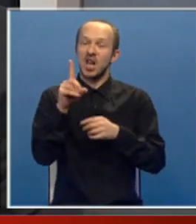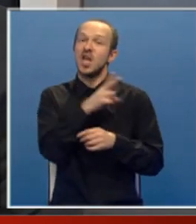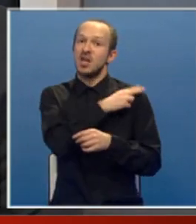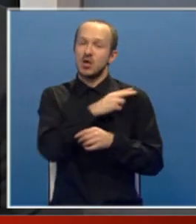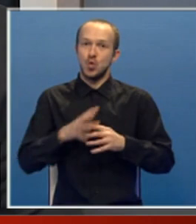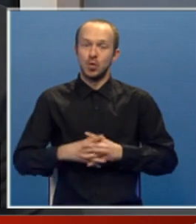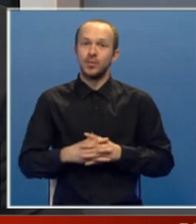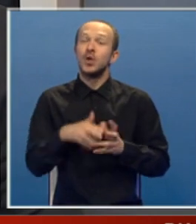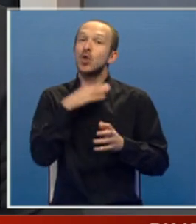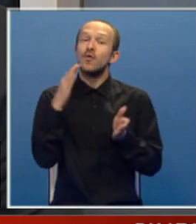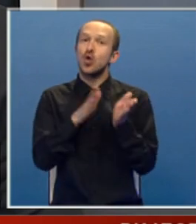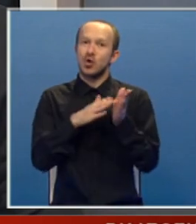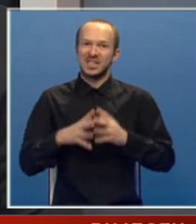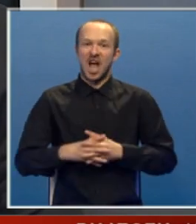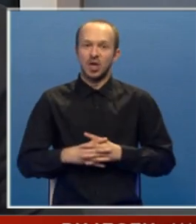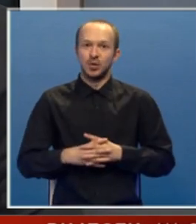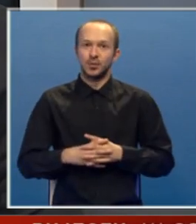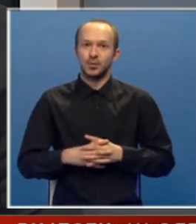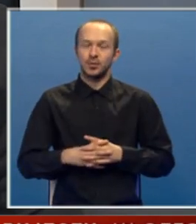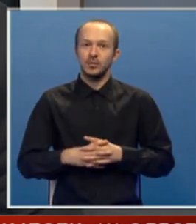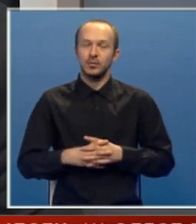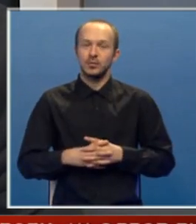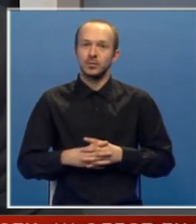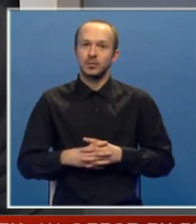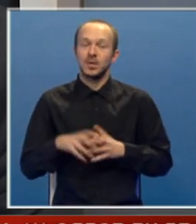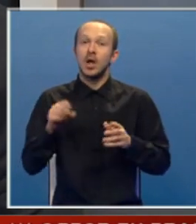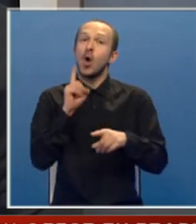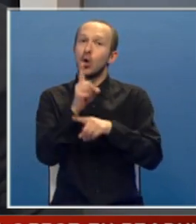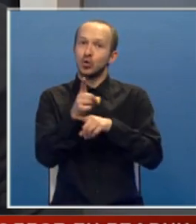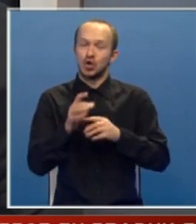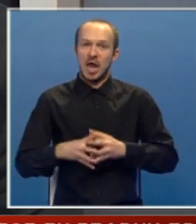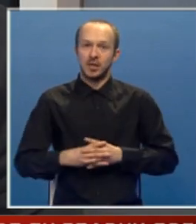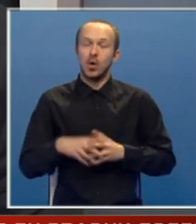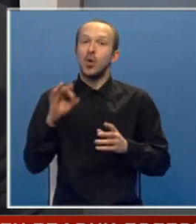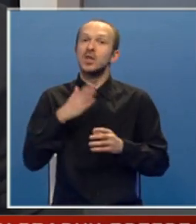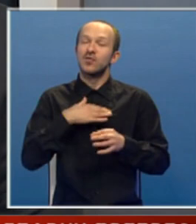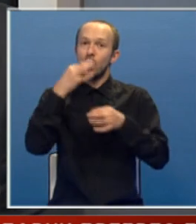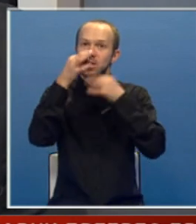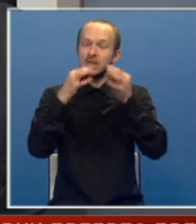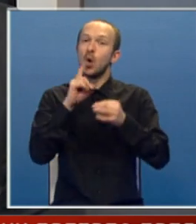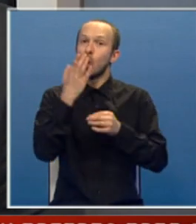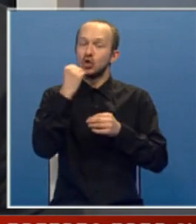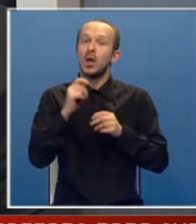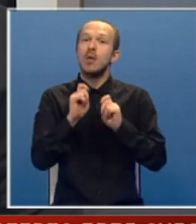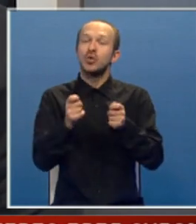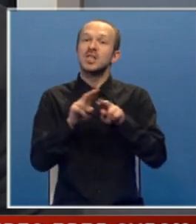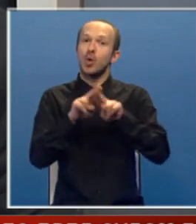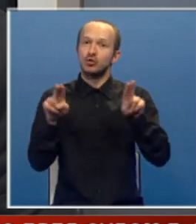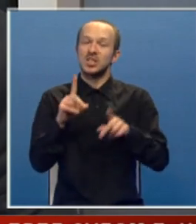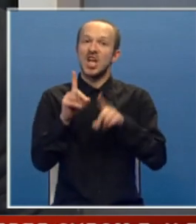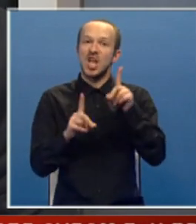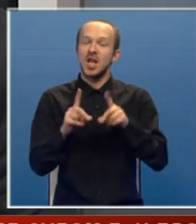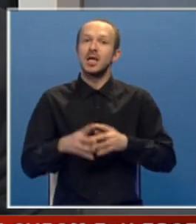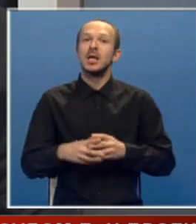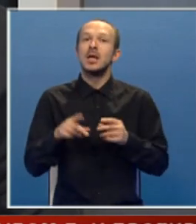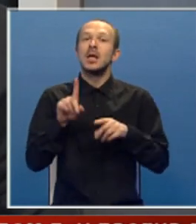imaju dovoljno dokaza da odluče po svojoj istrazi, hoće li podizati optužnicu ili